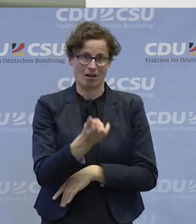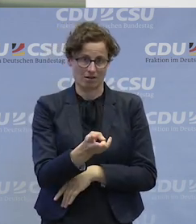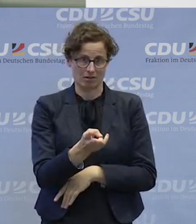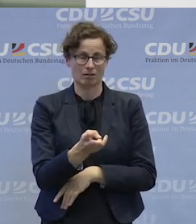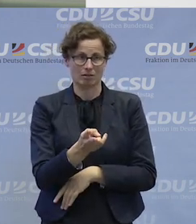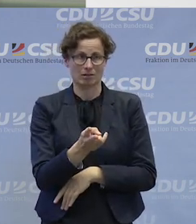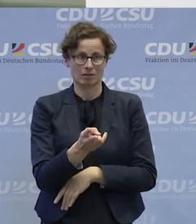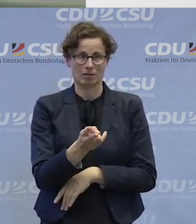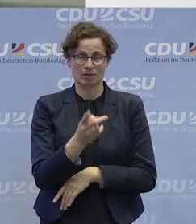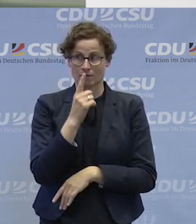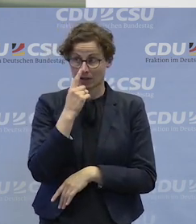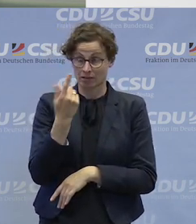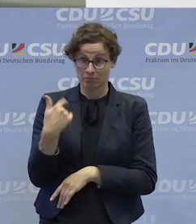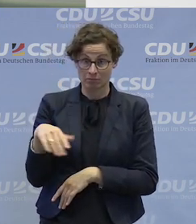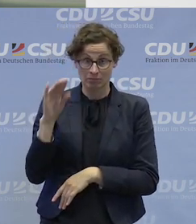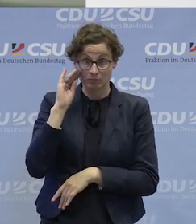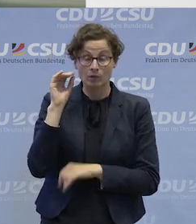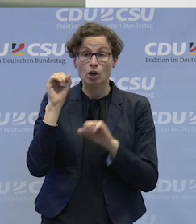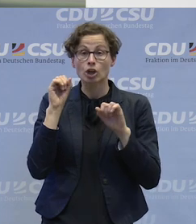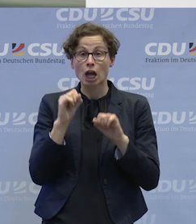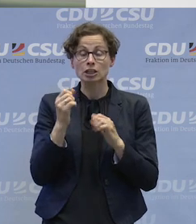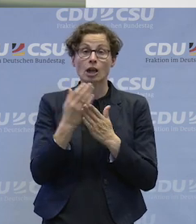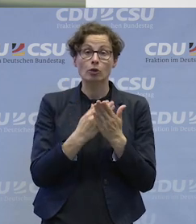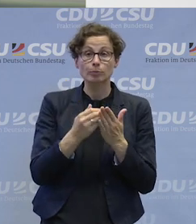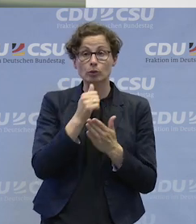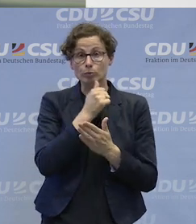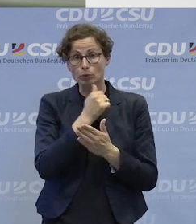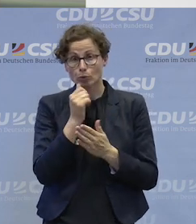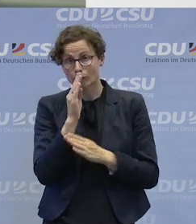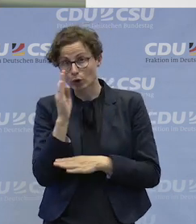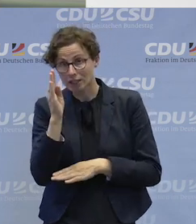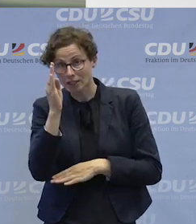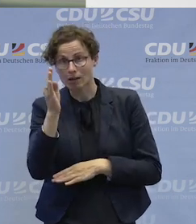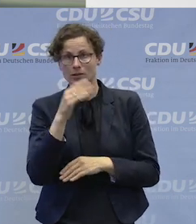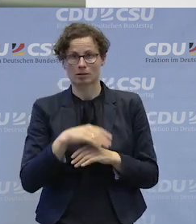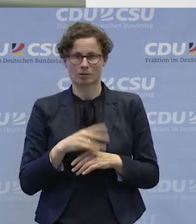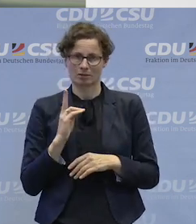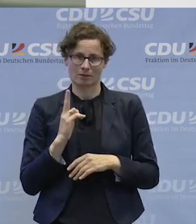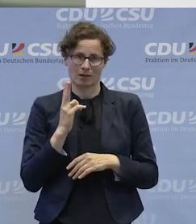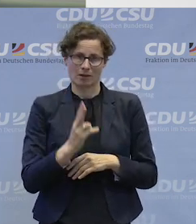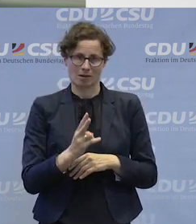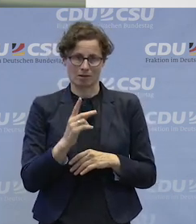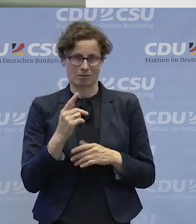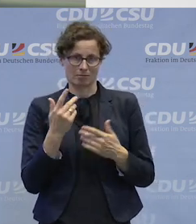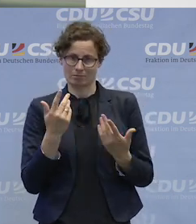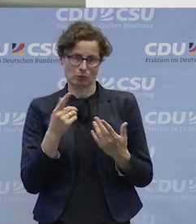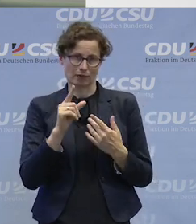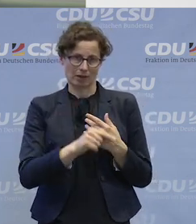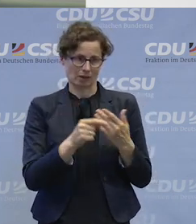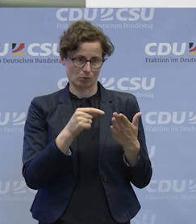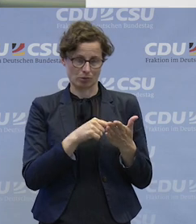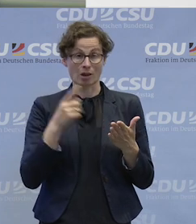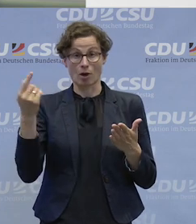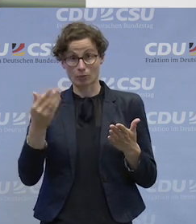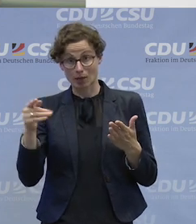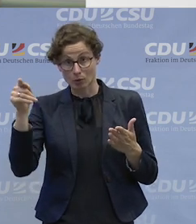und wenn ich hier höre, dass man sich auch an Ausbildungsberufen eben orientieren will, dann ist ein Jahr weniger, was ja die Regel